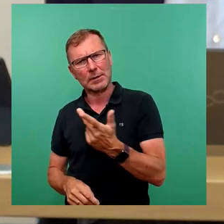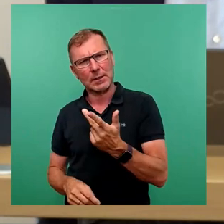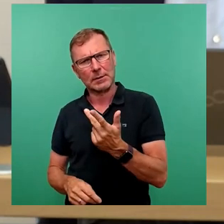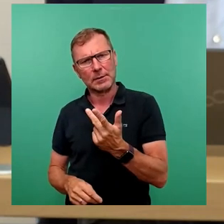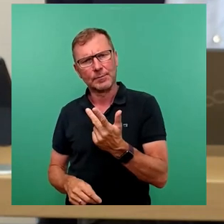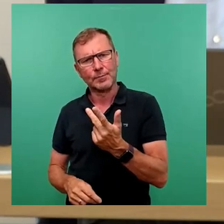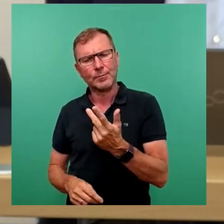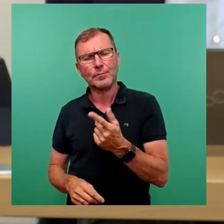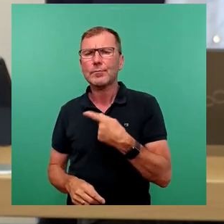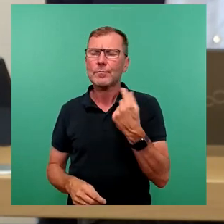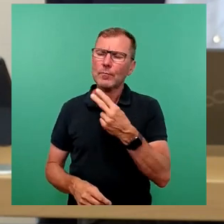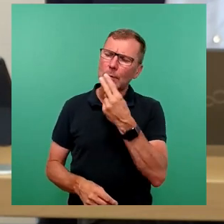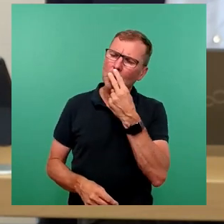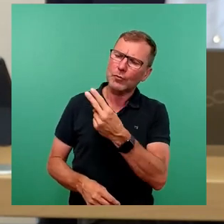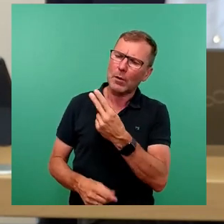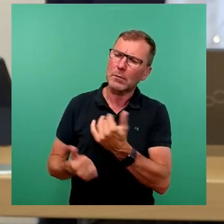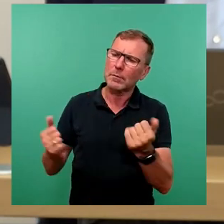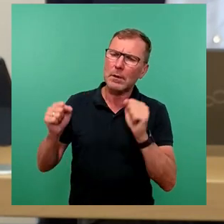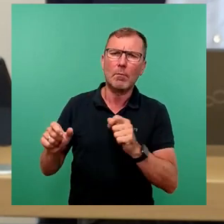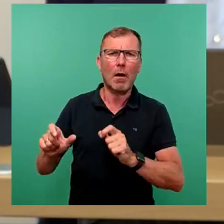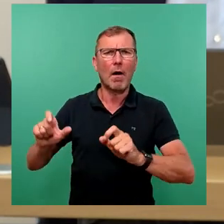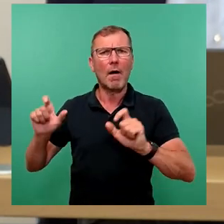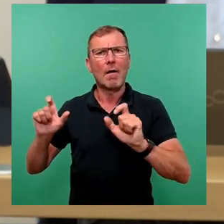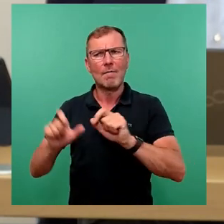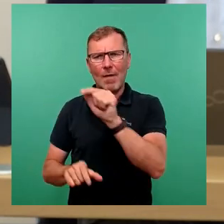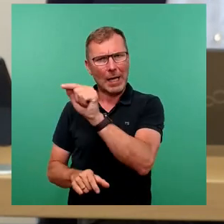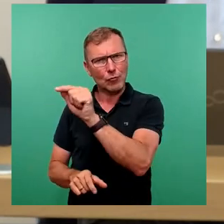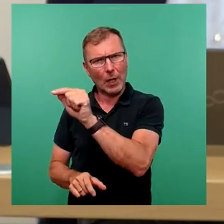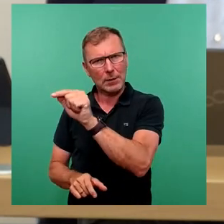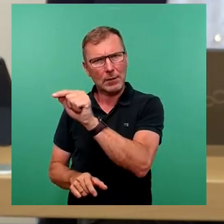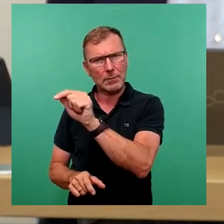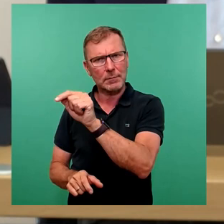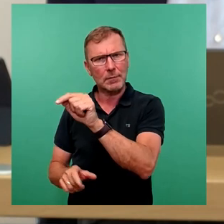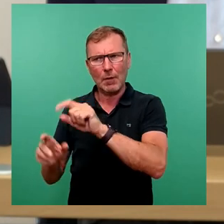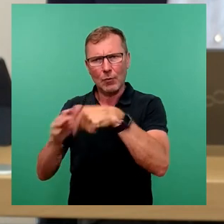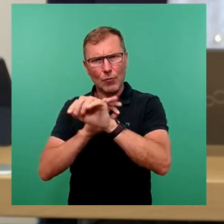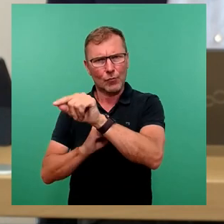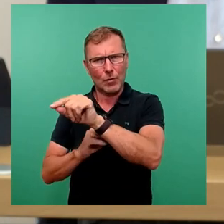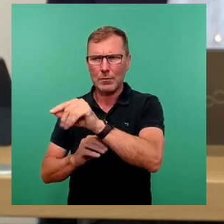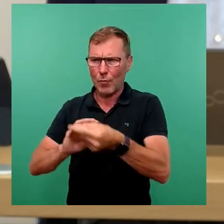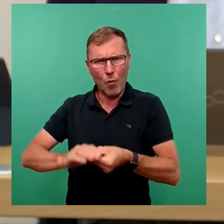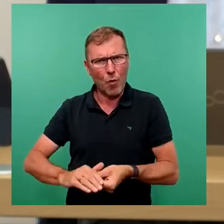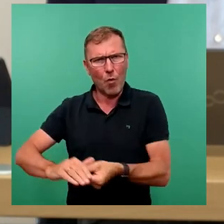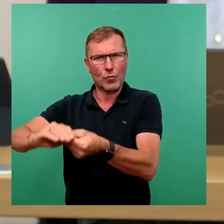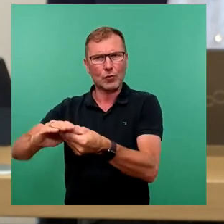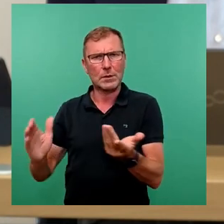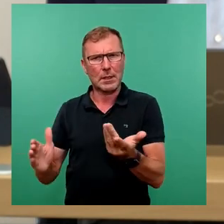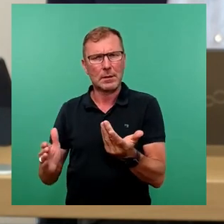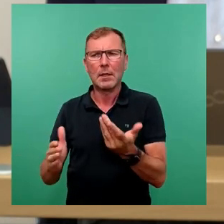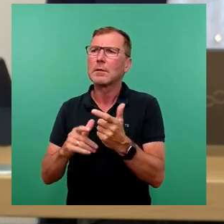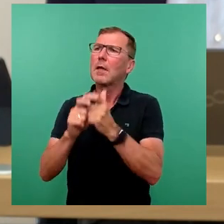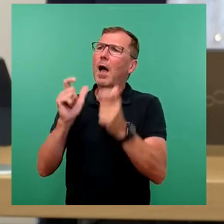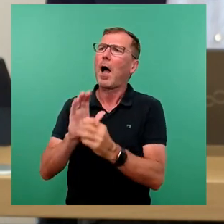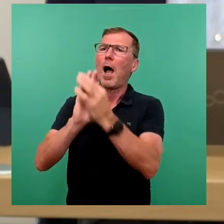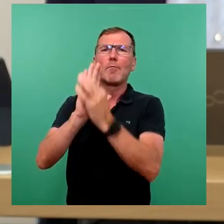uns anschauen, wie können wir Veranstalter bestmöglich insofern unterstützen, dass sie Rahmenbedingungen